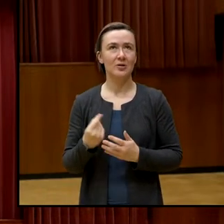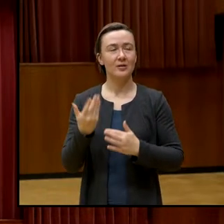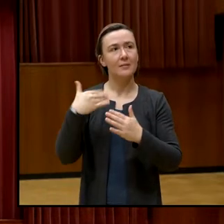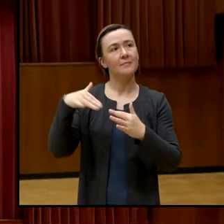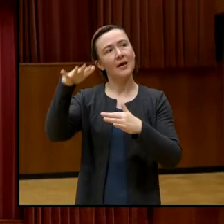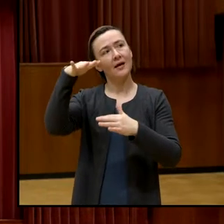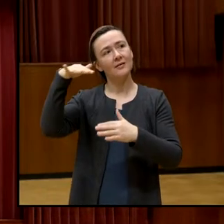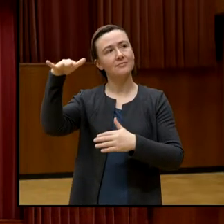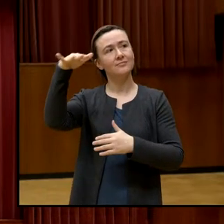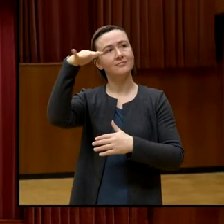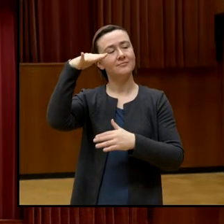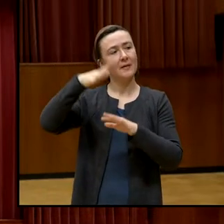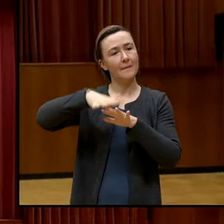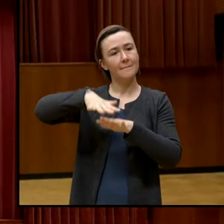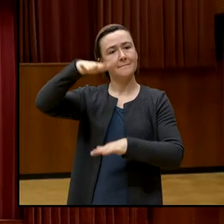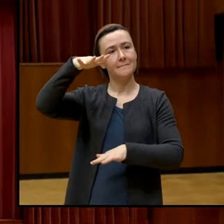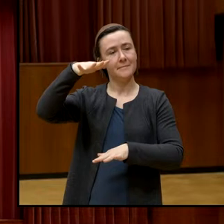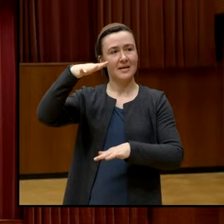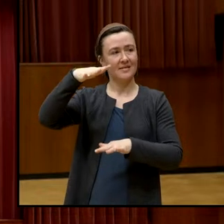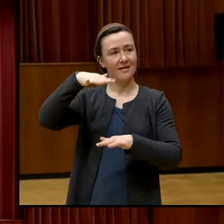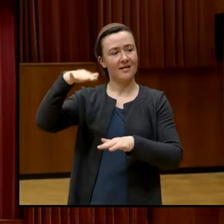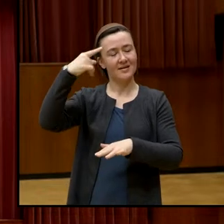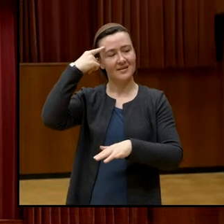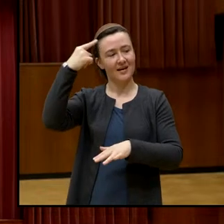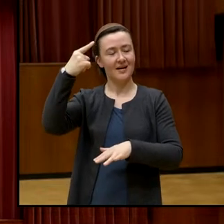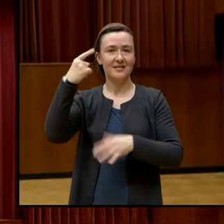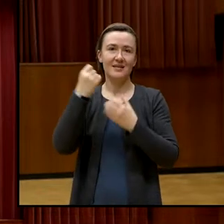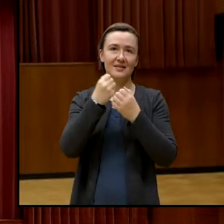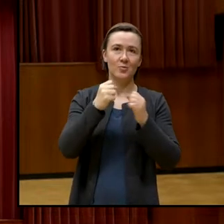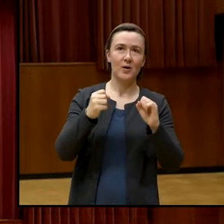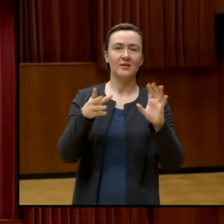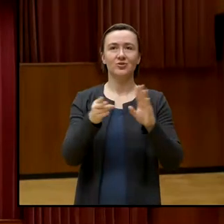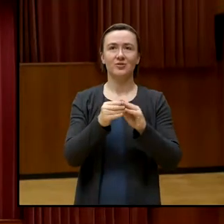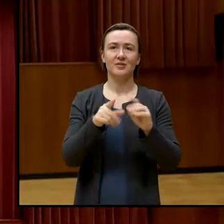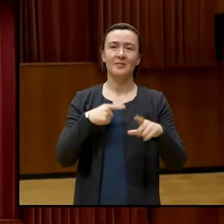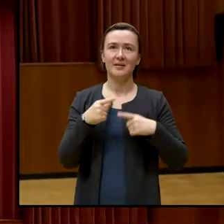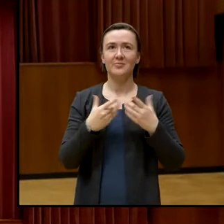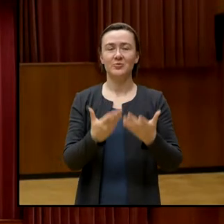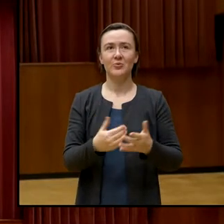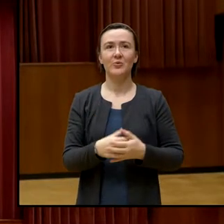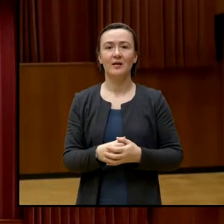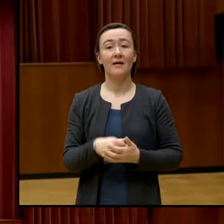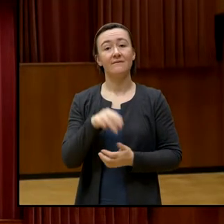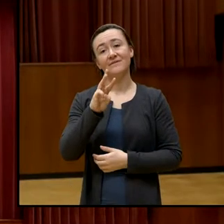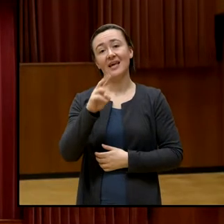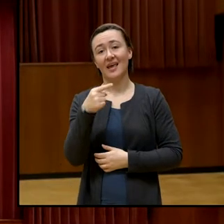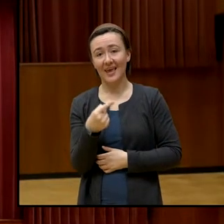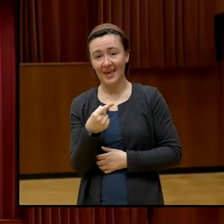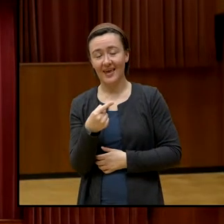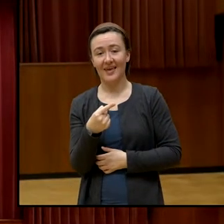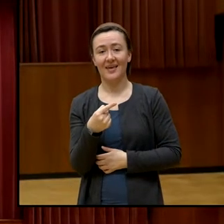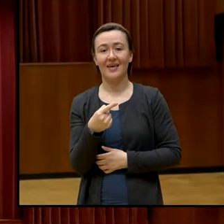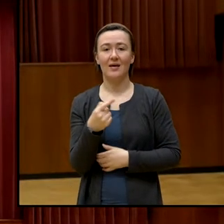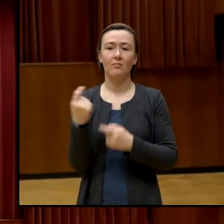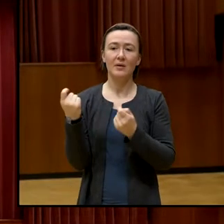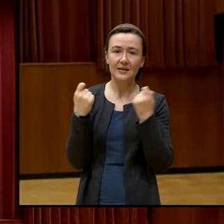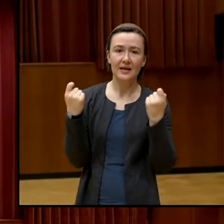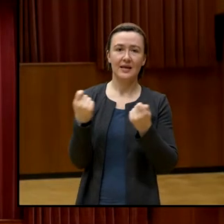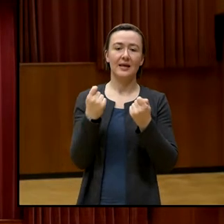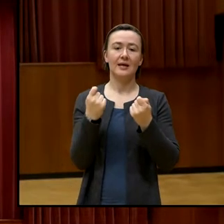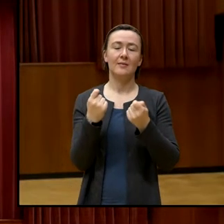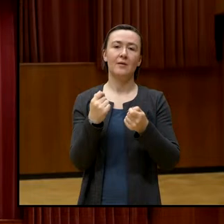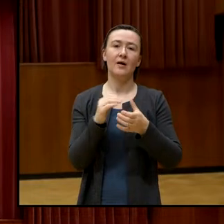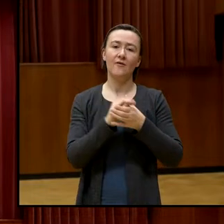quasi schon Meta-Ebene gedacht des demokratischen Zusammenseins. Die WG, Betrieb, Freundeskreis.